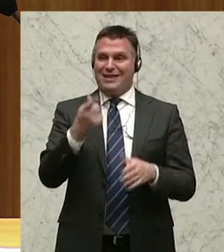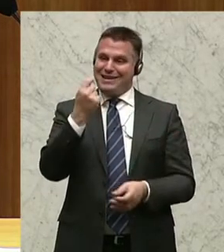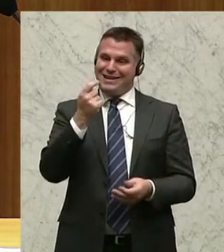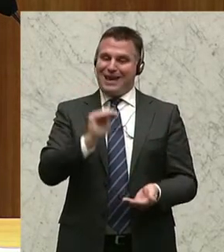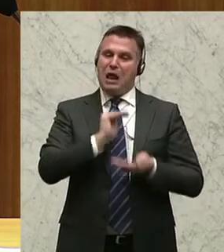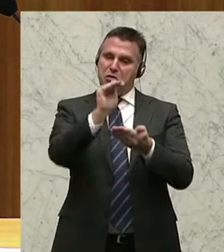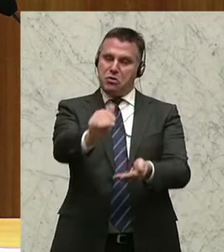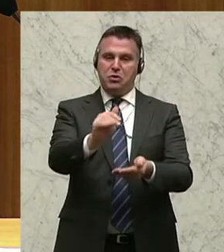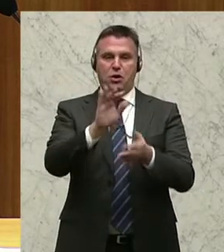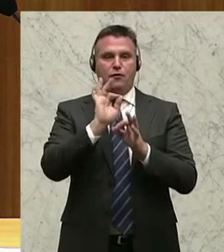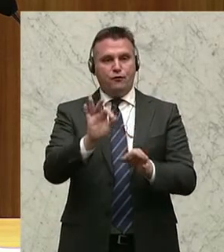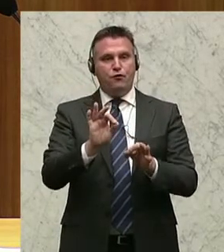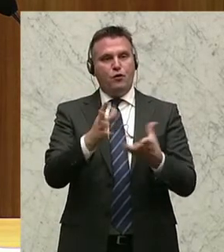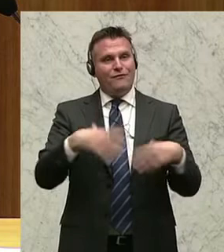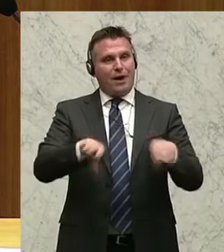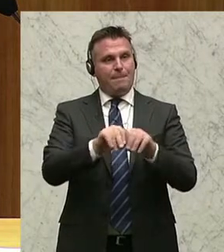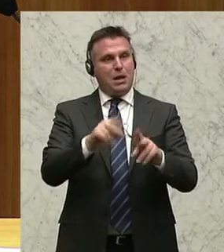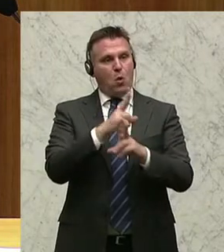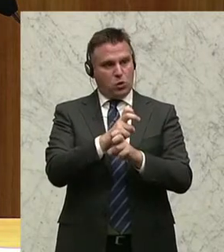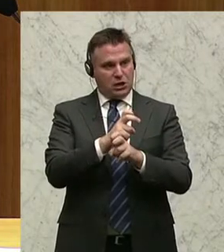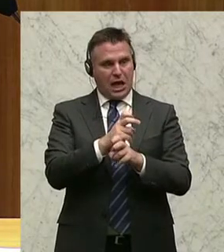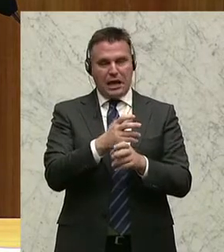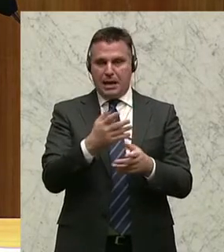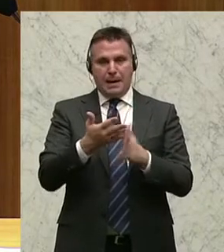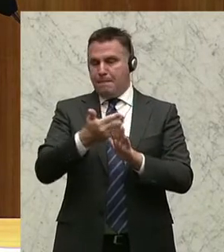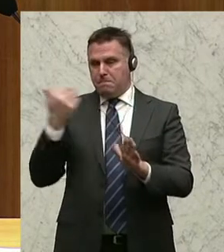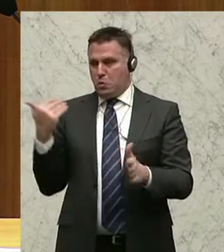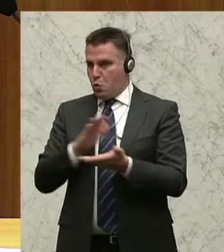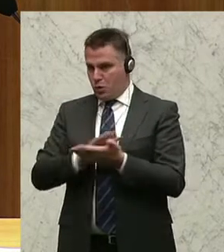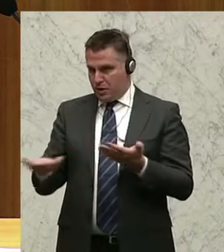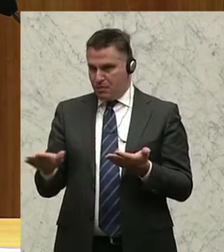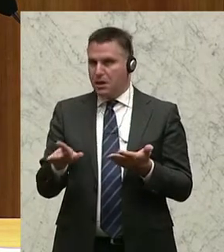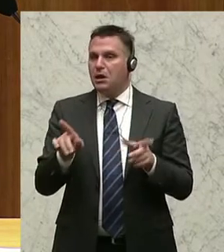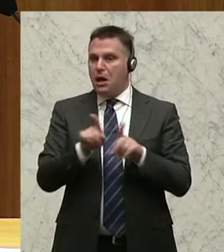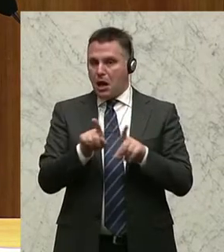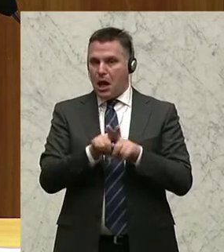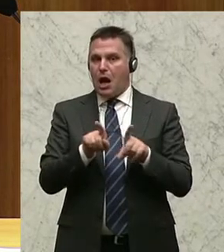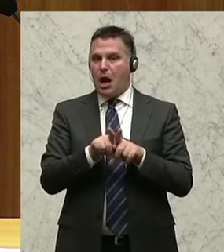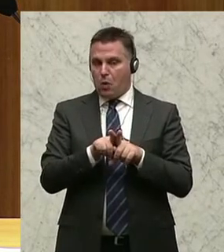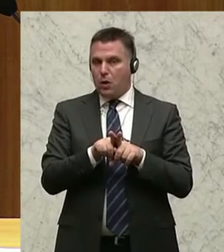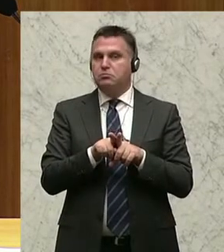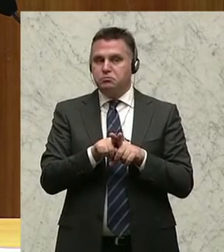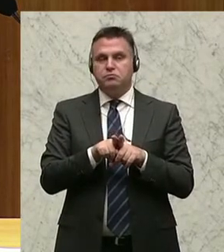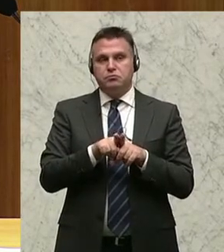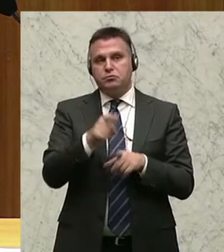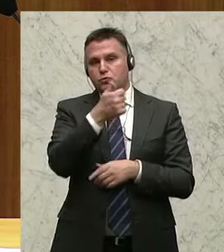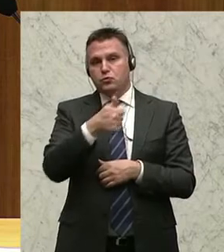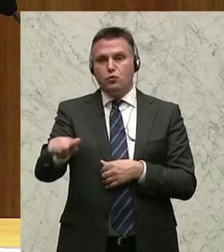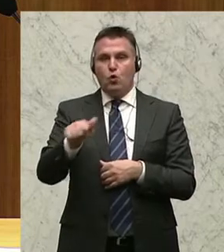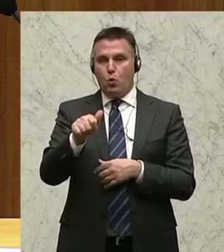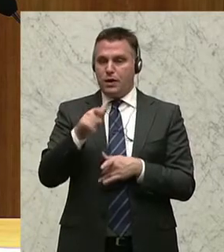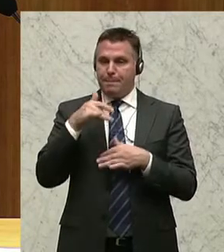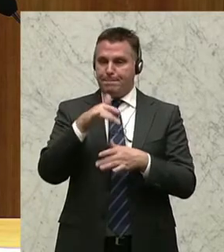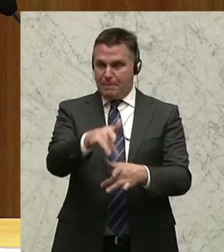an die österreichischen Familien investiert wurden, aber auch gleichzeitig fließen auch jährlich hunderte